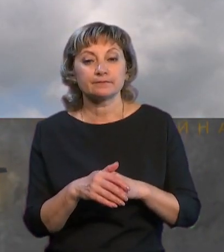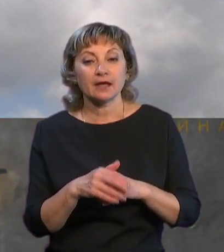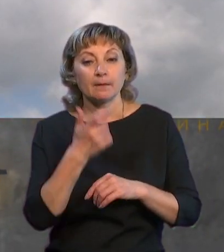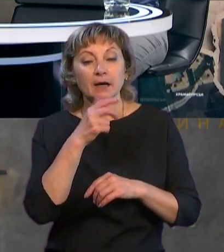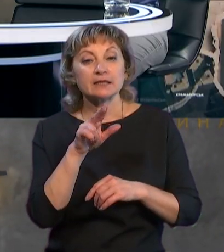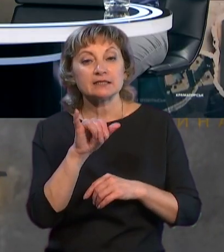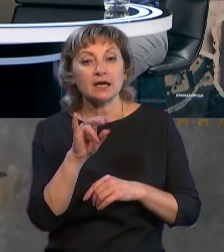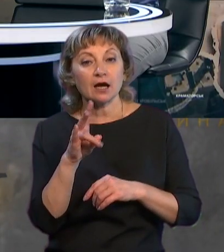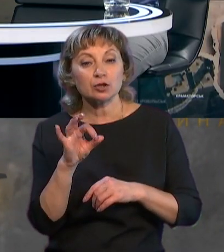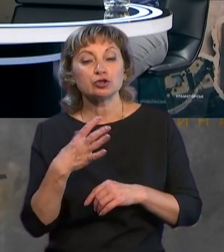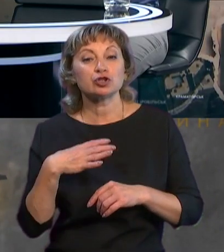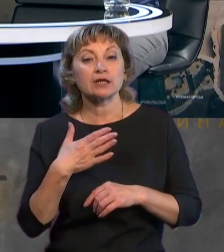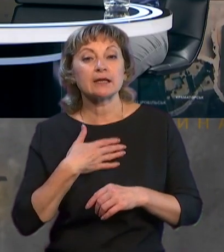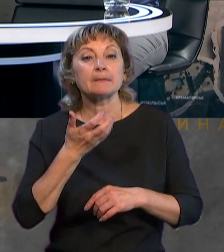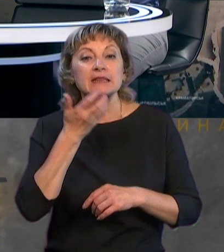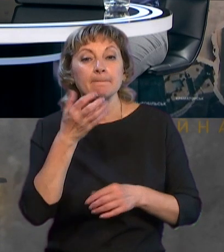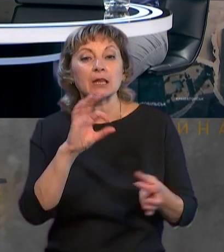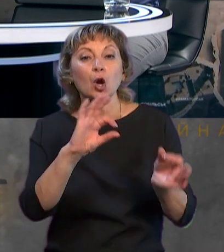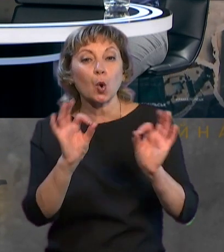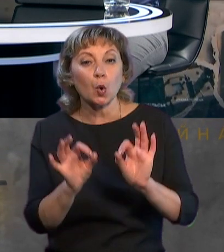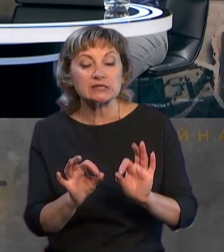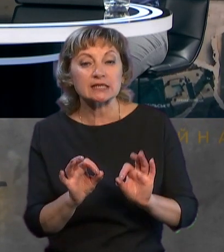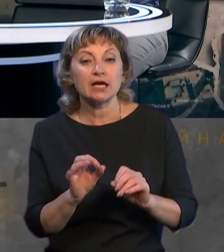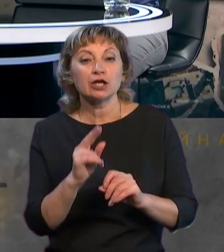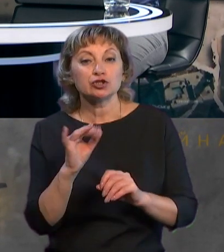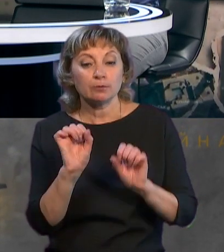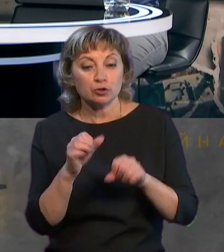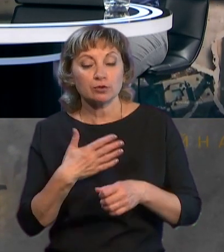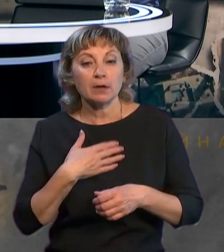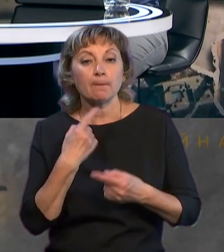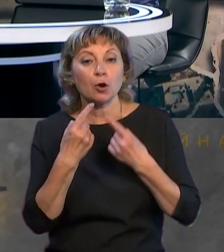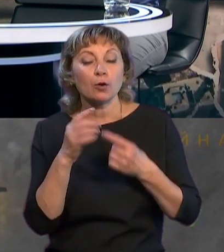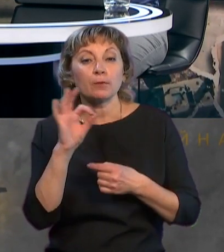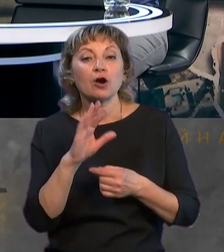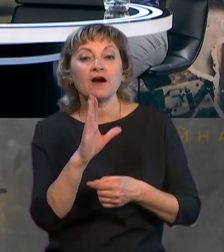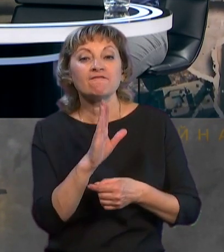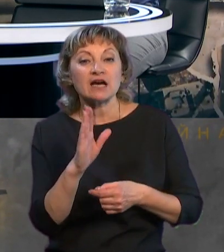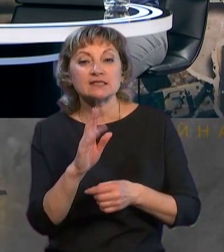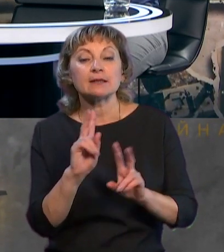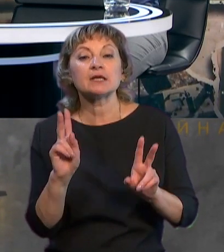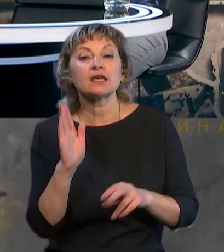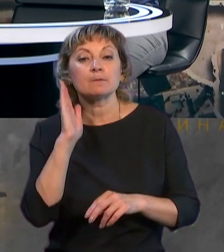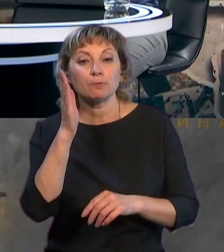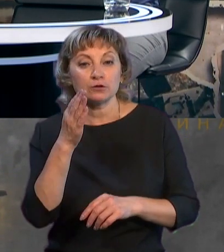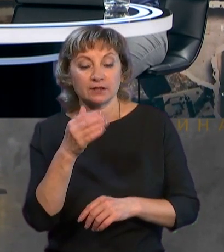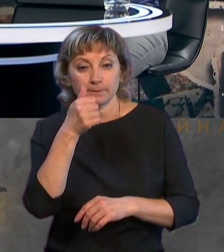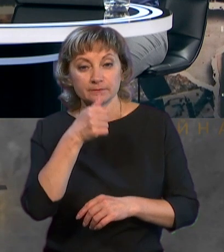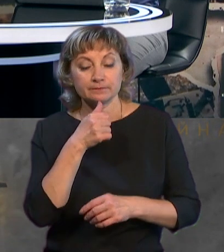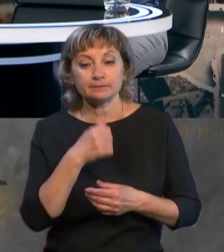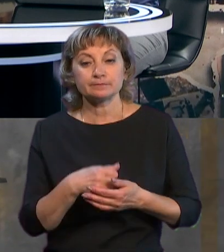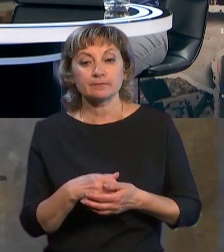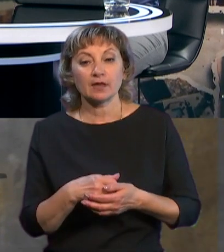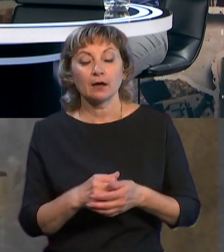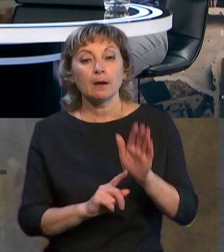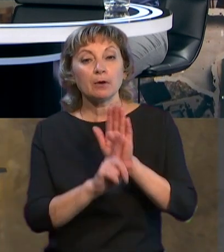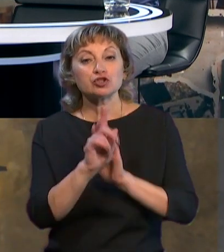а чи чекати нам теплої осені? Загалом, чи можемо ми вже щось поговорити про вересень, яким він буде? Ну,